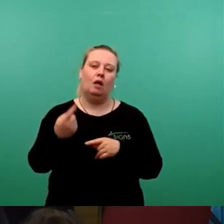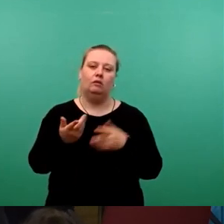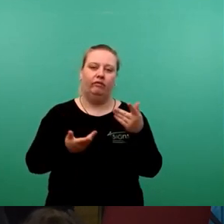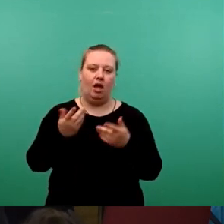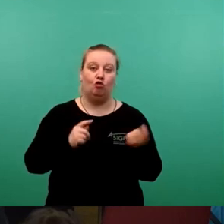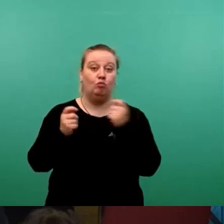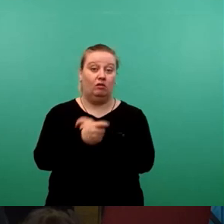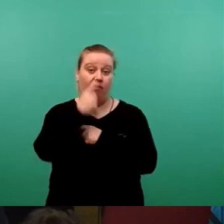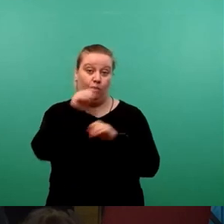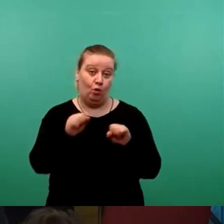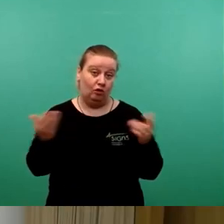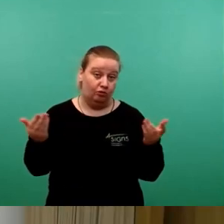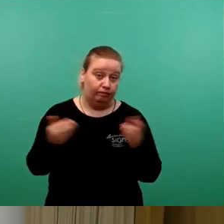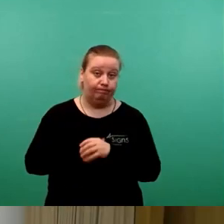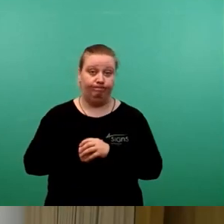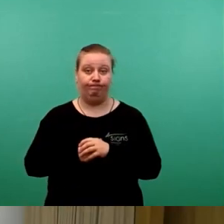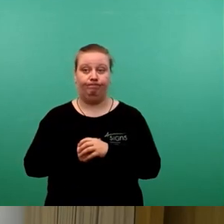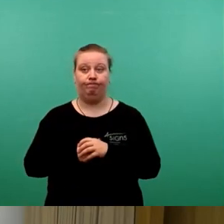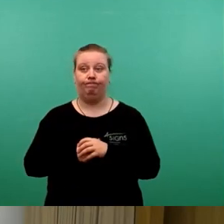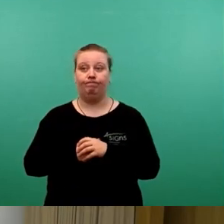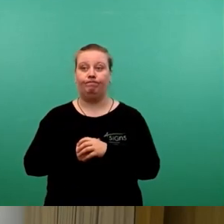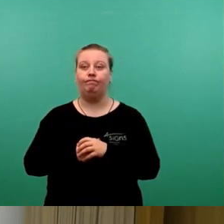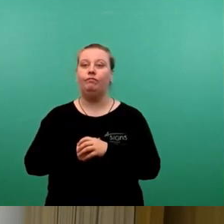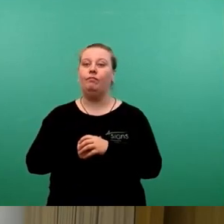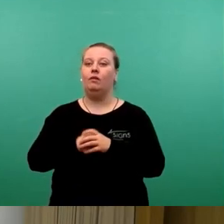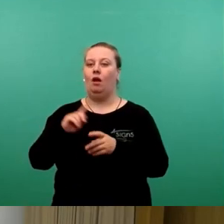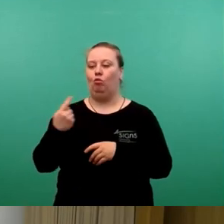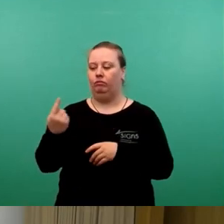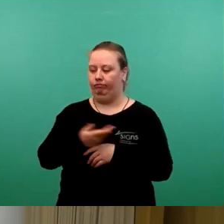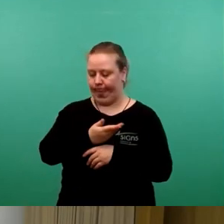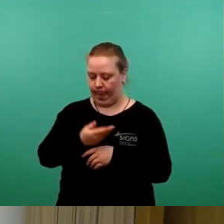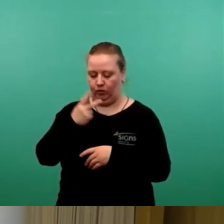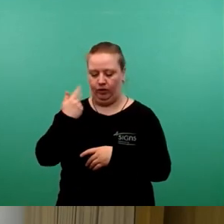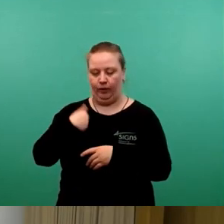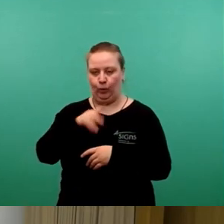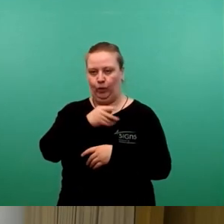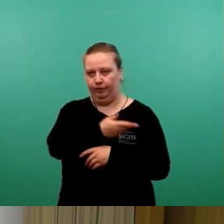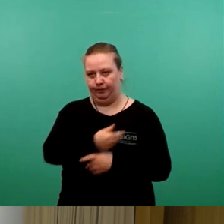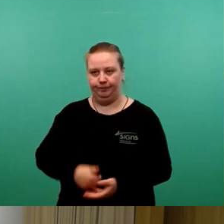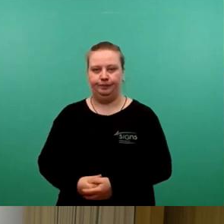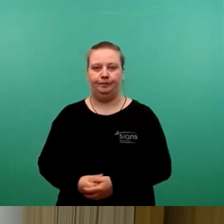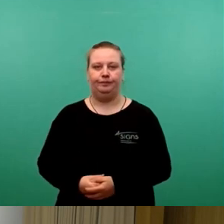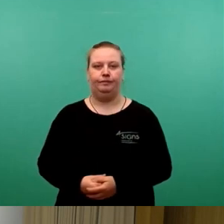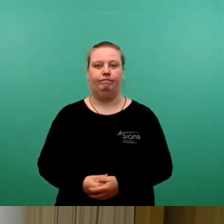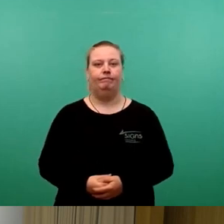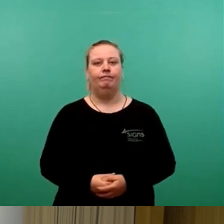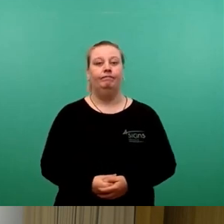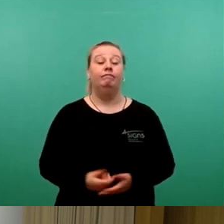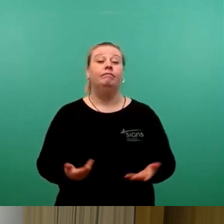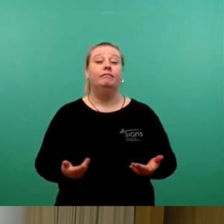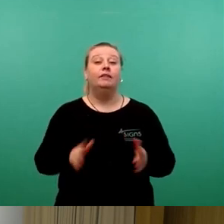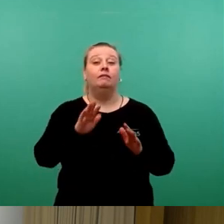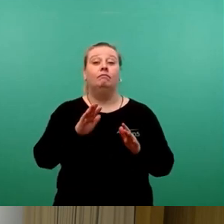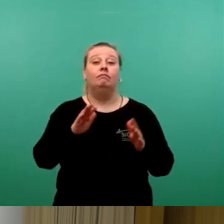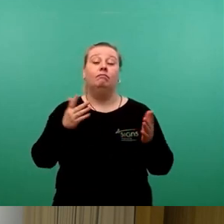Umsetzung zu rechnen? Auch hier übernimmt der Bürgermeister Kühn die Beantwortung. Ja, sehr geehrte Frau Kaspari,